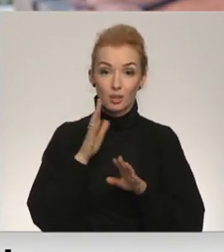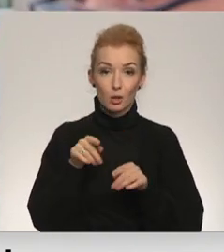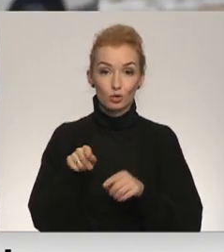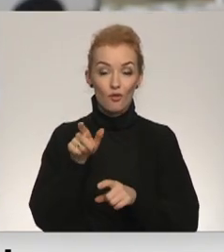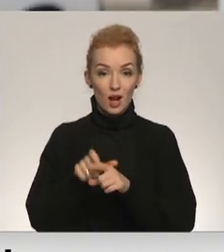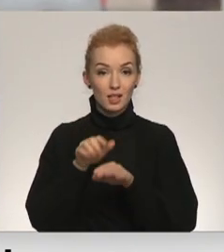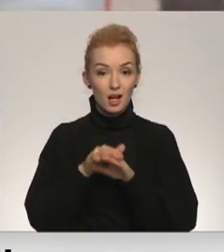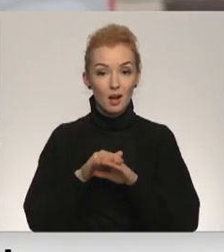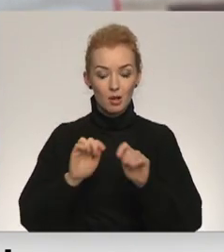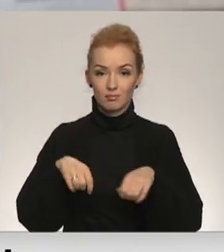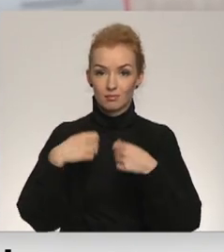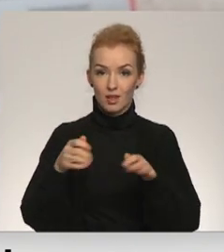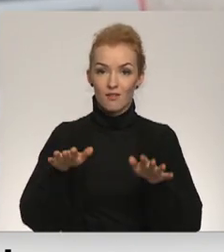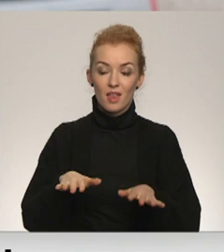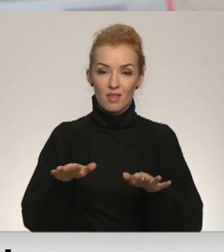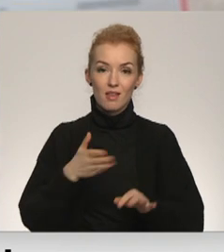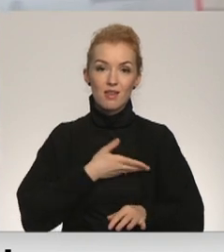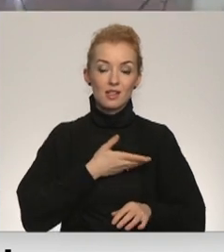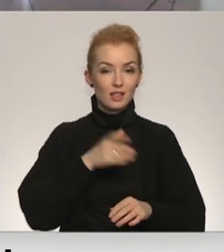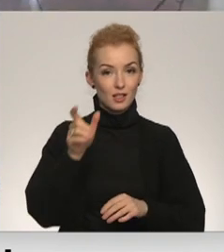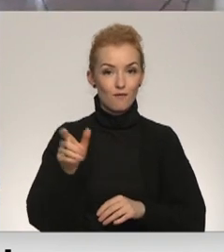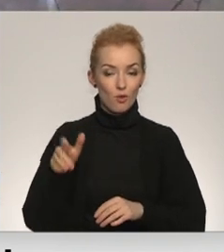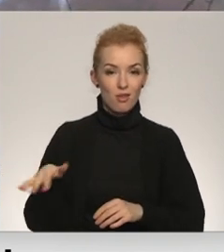saglabāšanu tiks nodots vietējo dzīvētāju rokās.